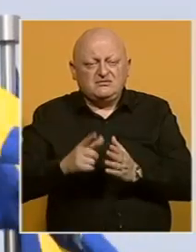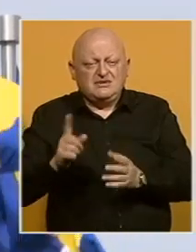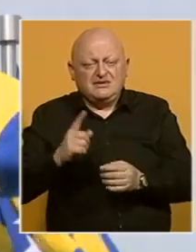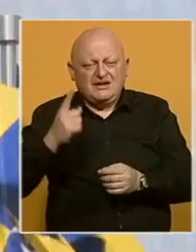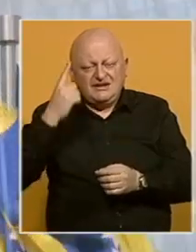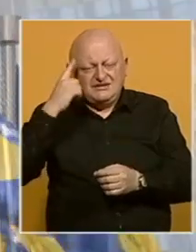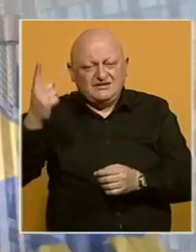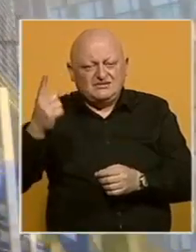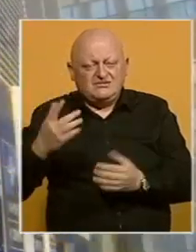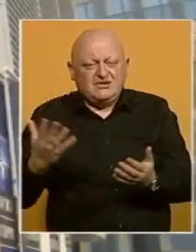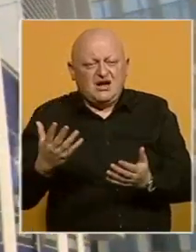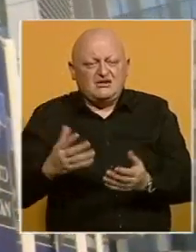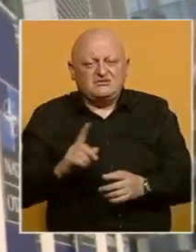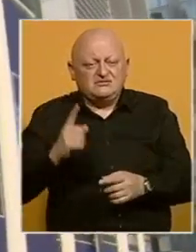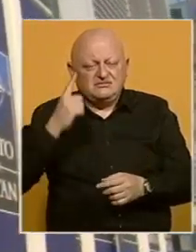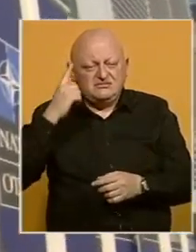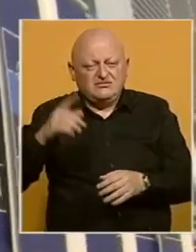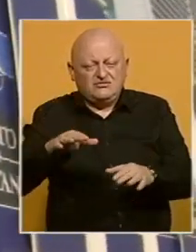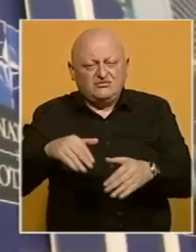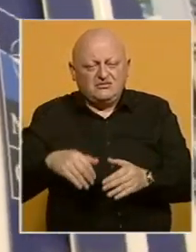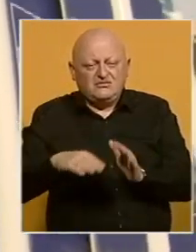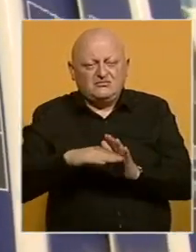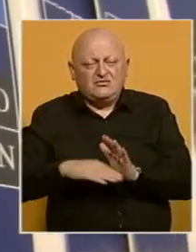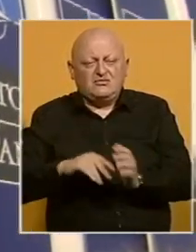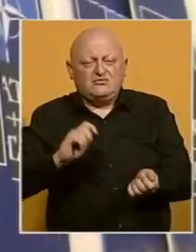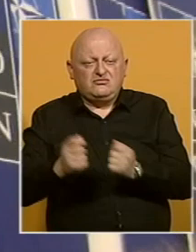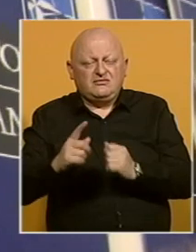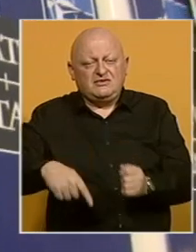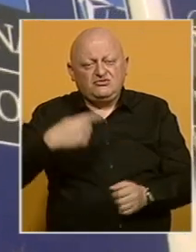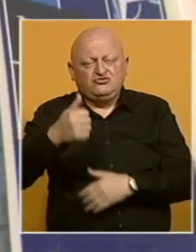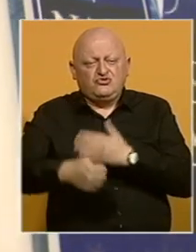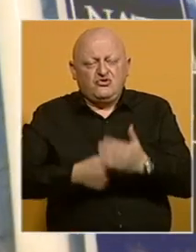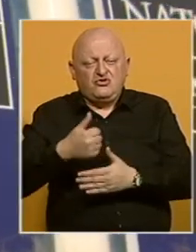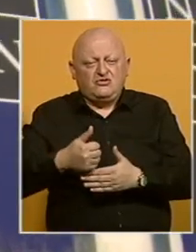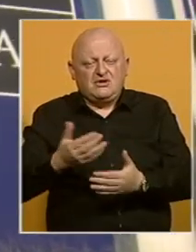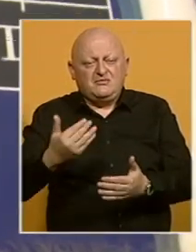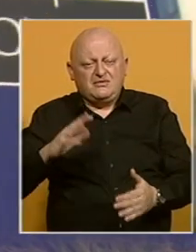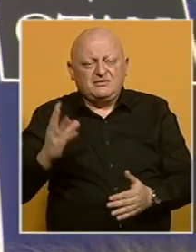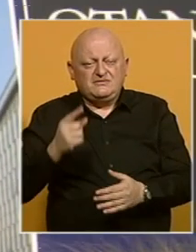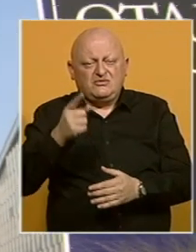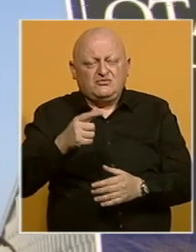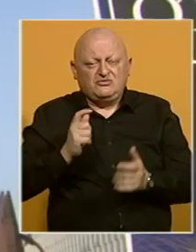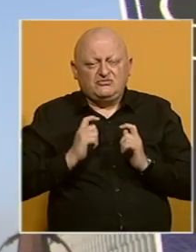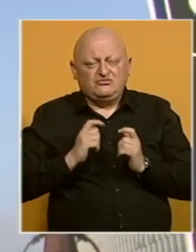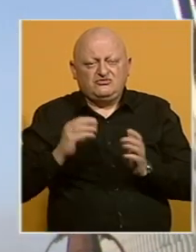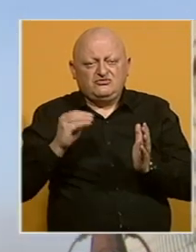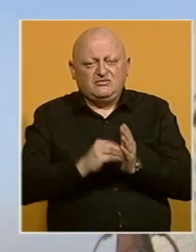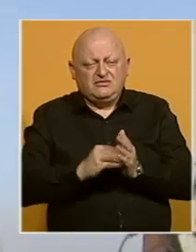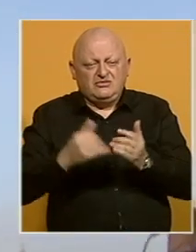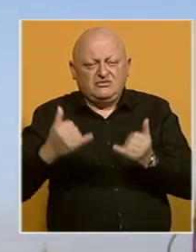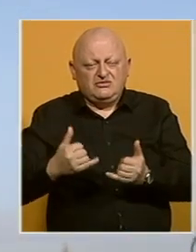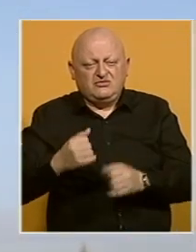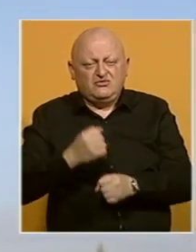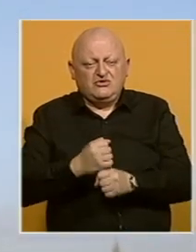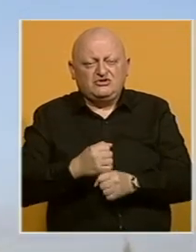neizvijestan, kao što će biti neizvijesno usvajanje programa reformi za narednu godinu. No prije svega toga čekamo ocjenu za do sada